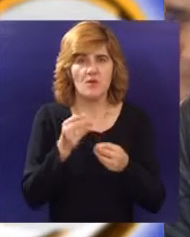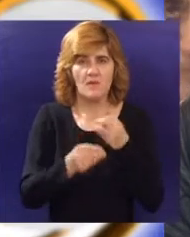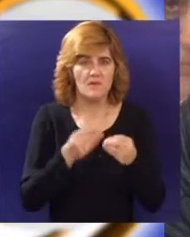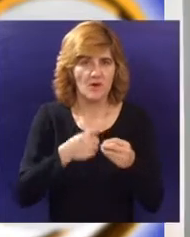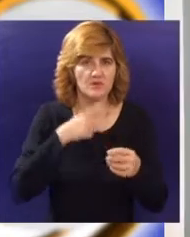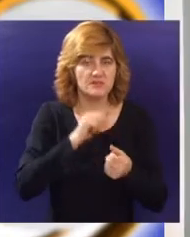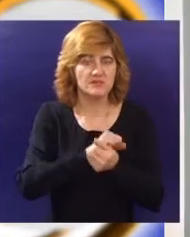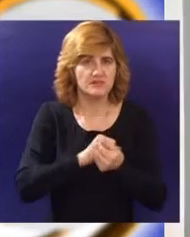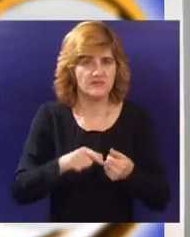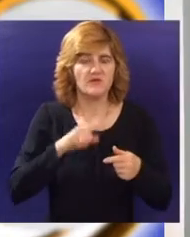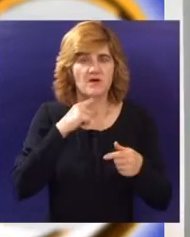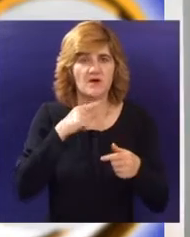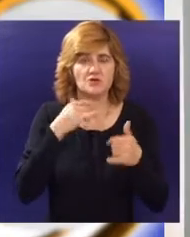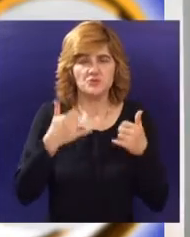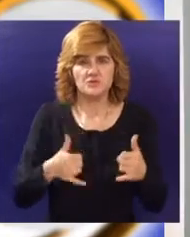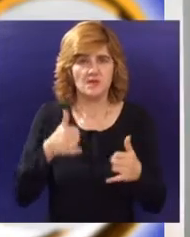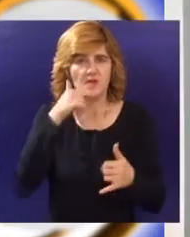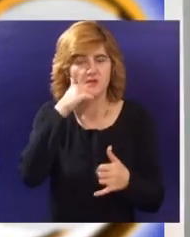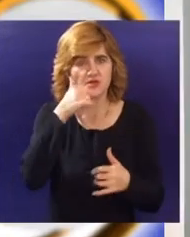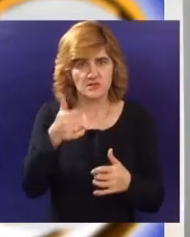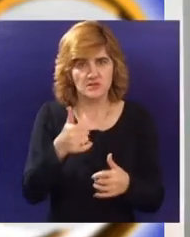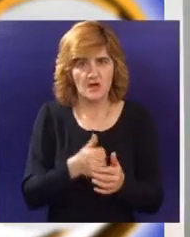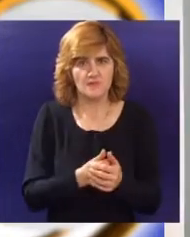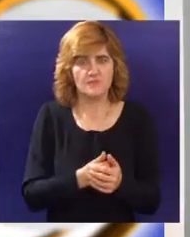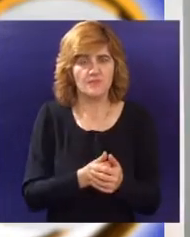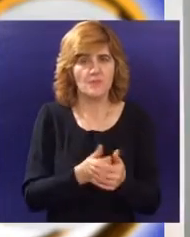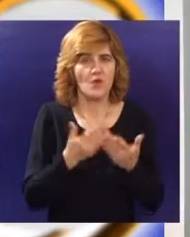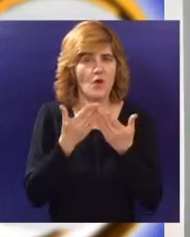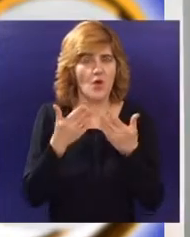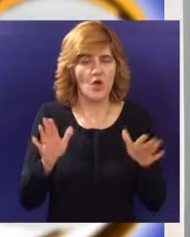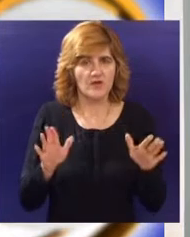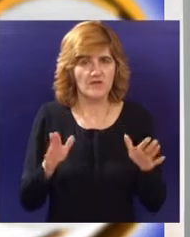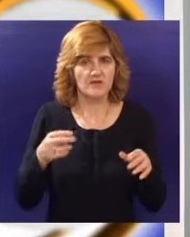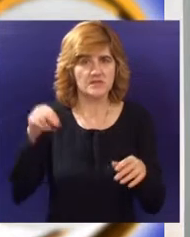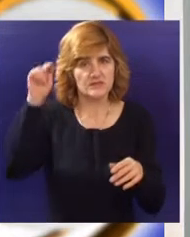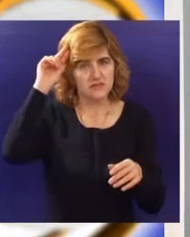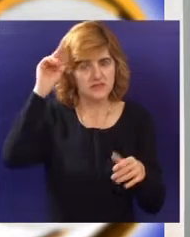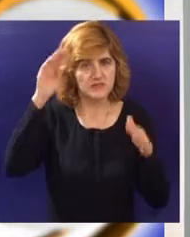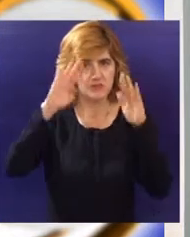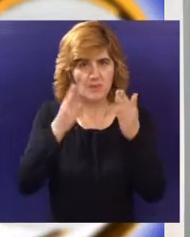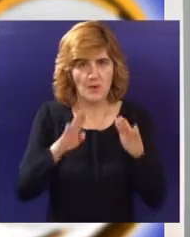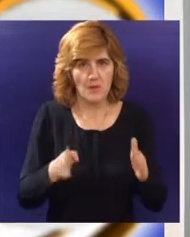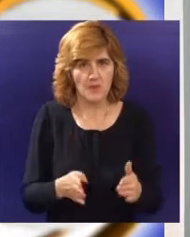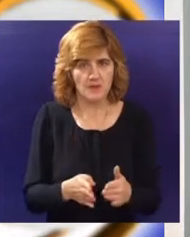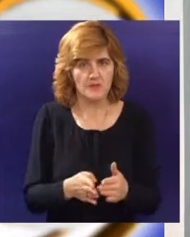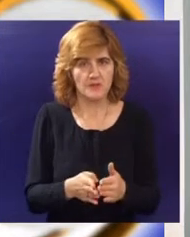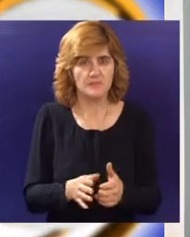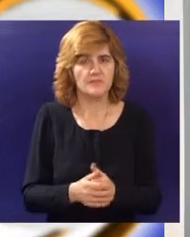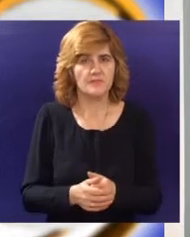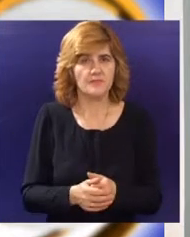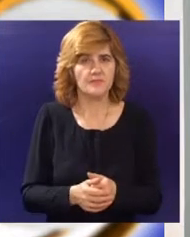Ovaj današnji dan smo posvetili otvaranju spomen obeležja na